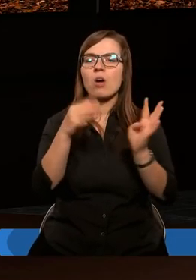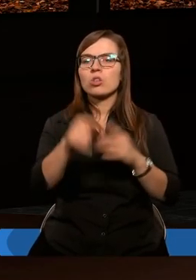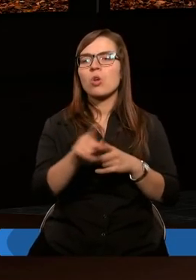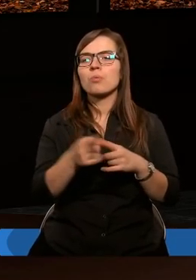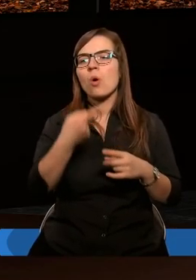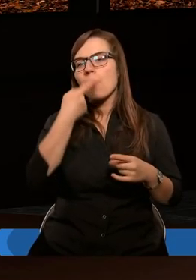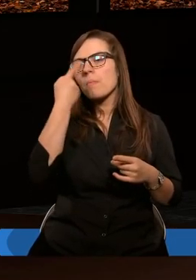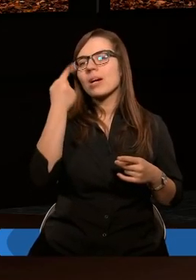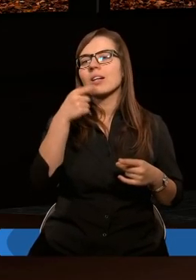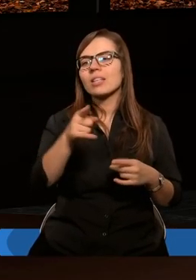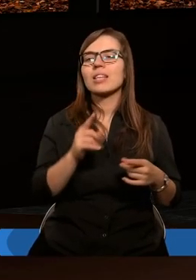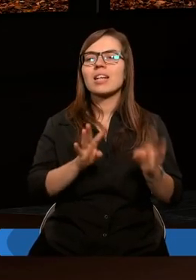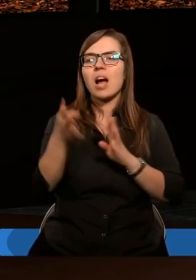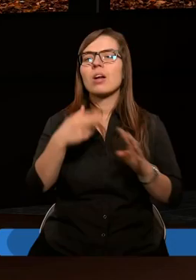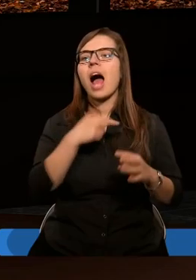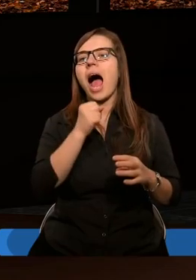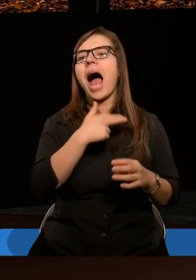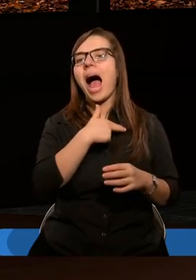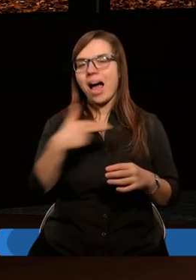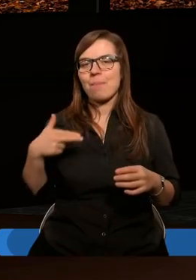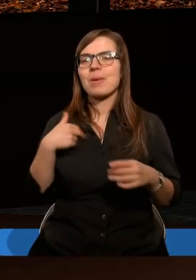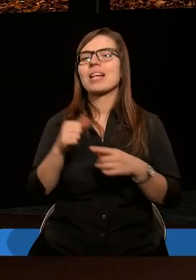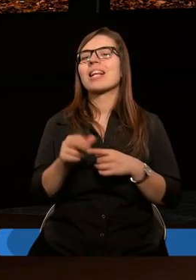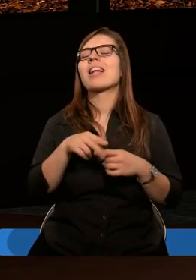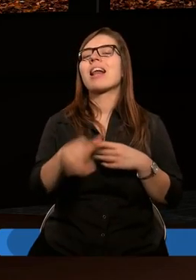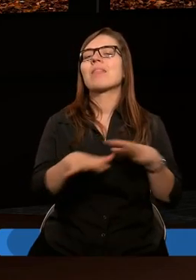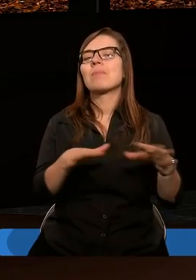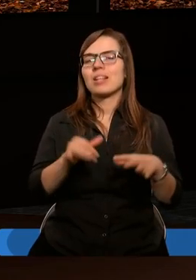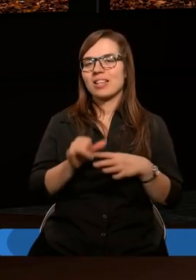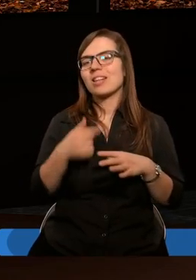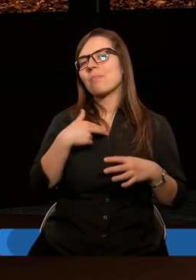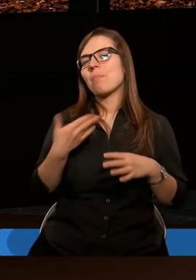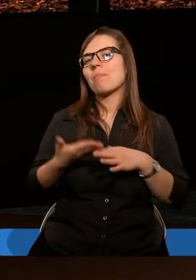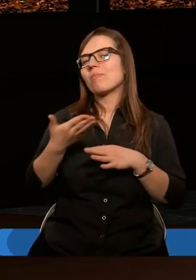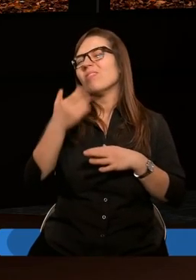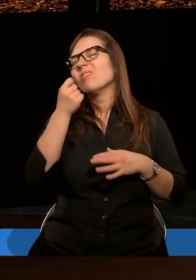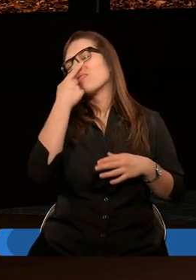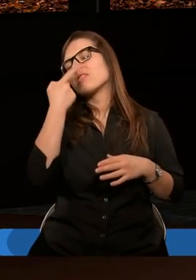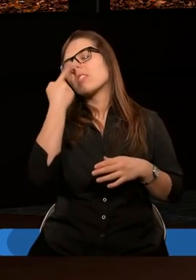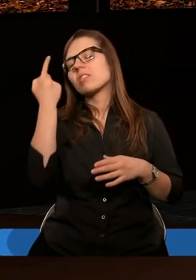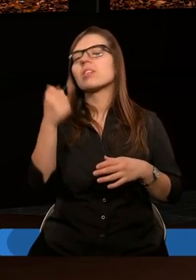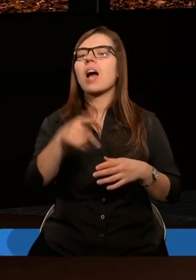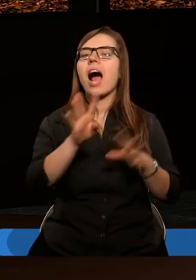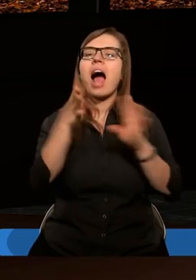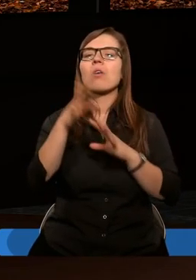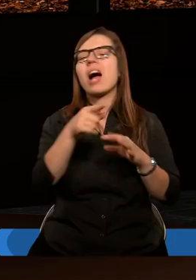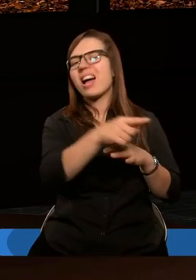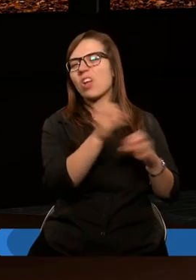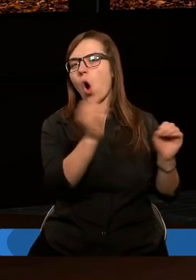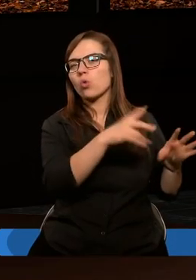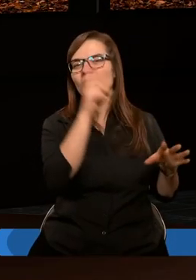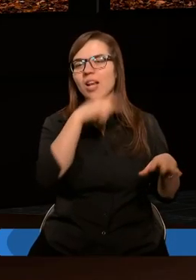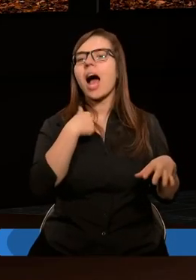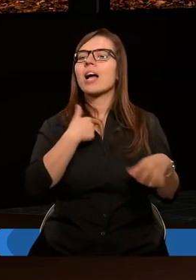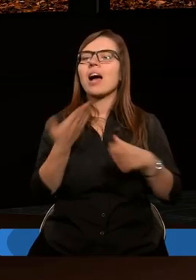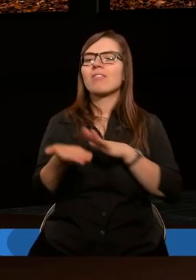do takiej pychy tych nowych gałęzi. A my to jesteśmy teraz na tym miejscu, my nie jesteśmy tacy jak oni, tak oni zostali odrzuceni,